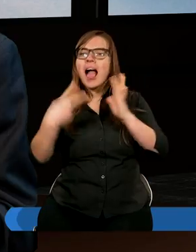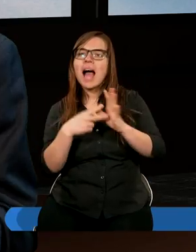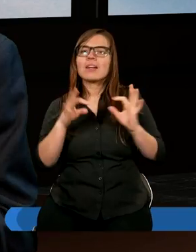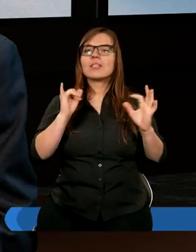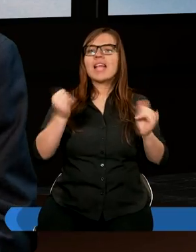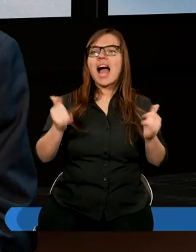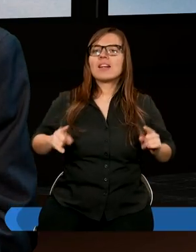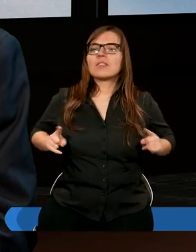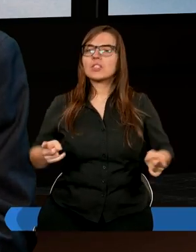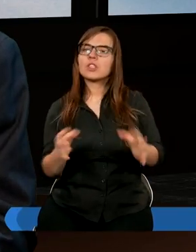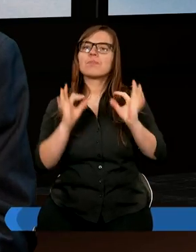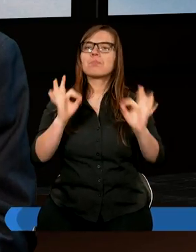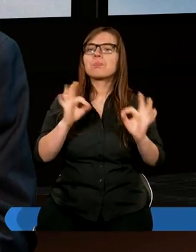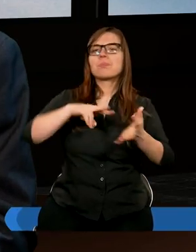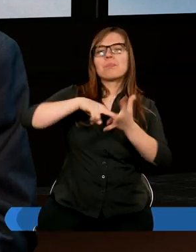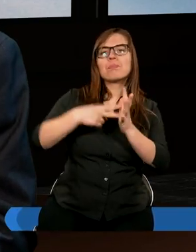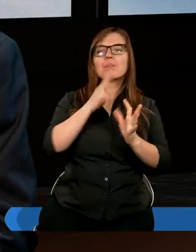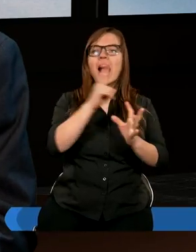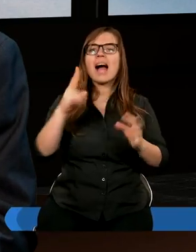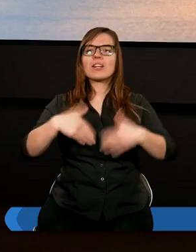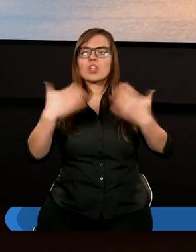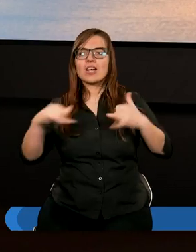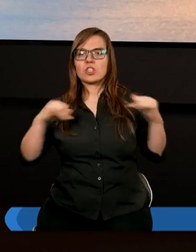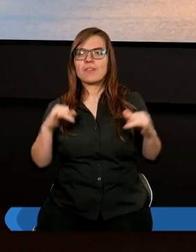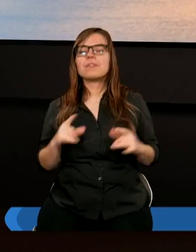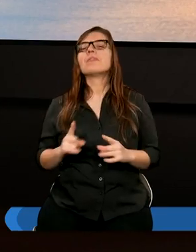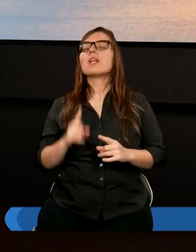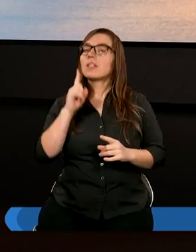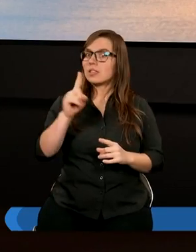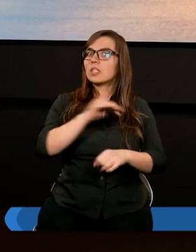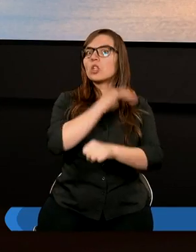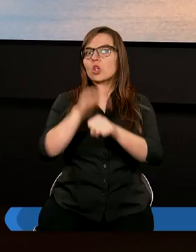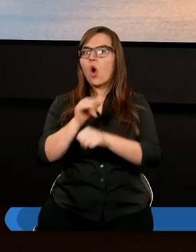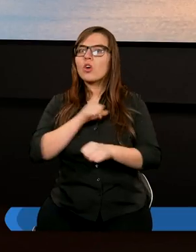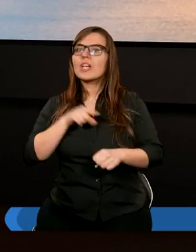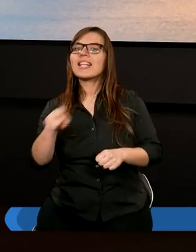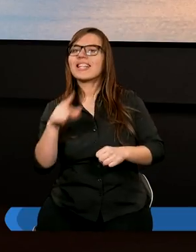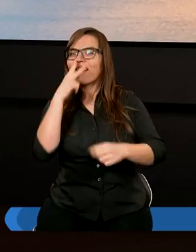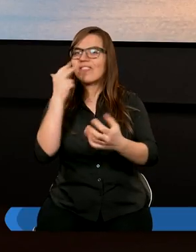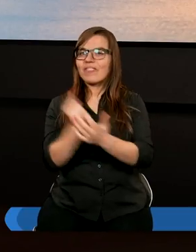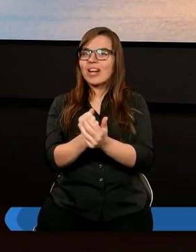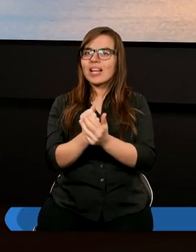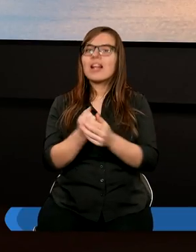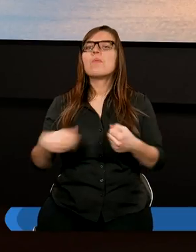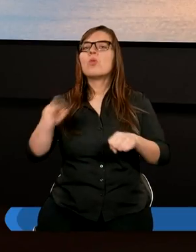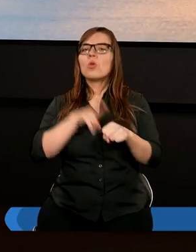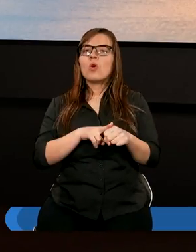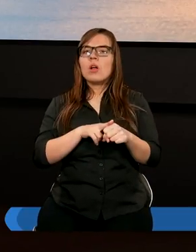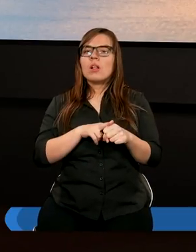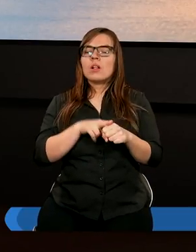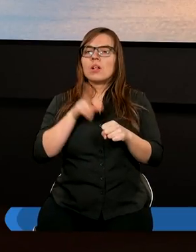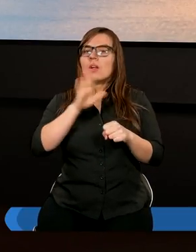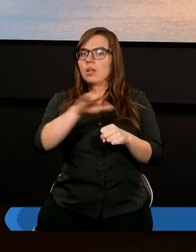działać z dobrymi nawykami każdego dnia. Czy zgodzicie się z takim stwierdzeniem, które mówi,